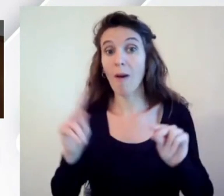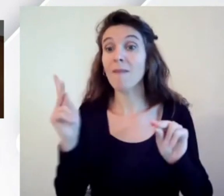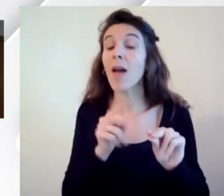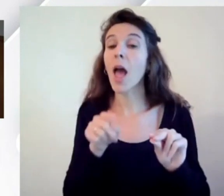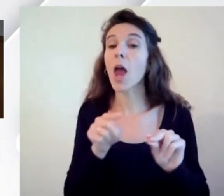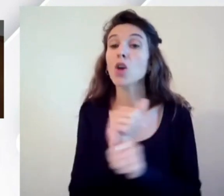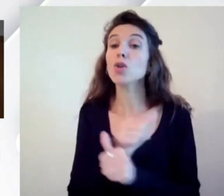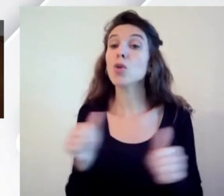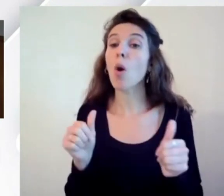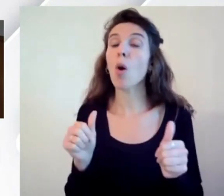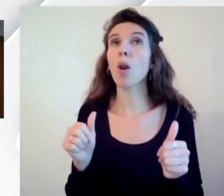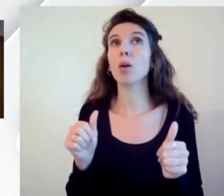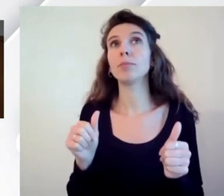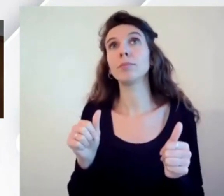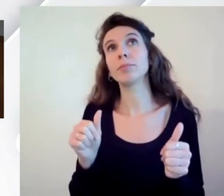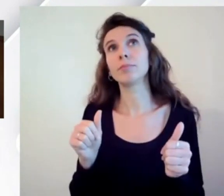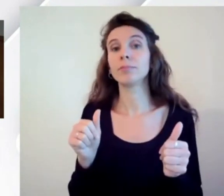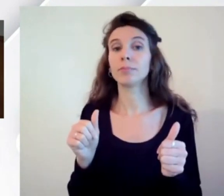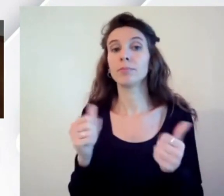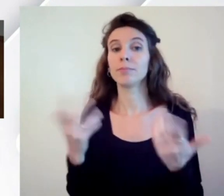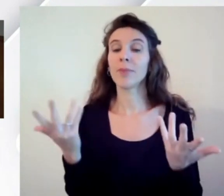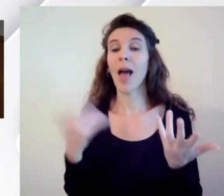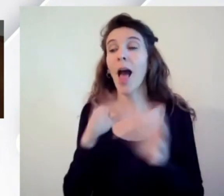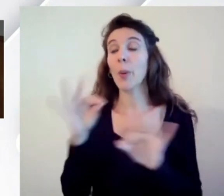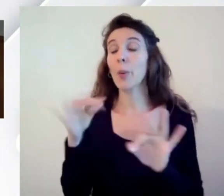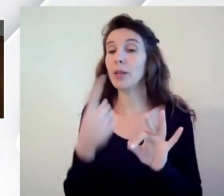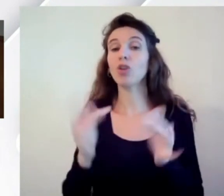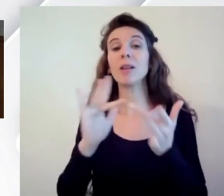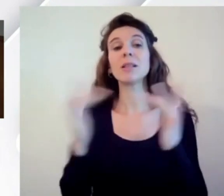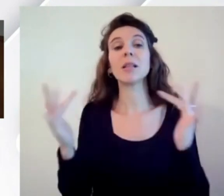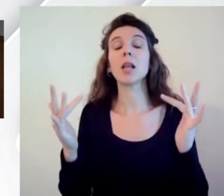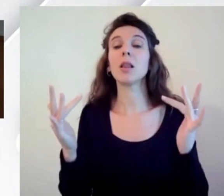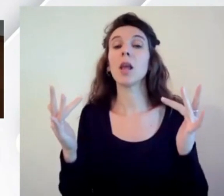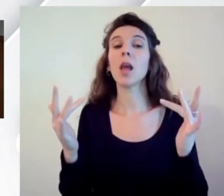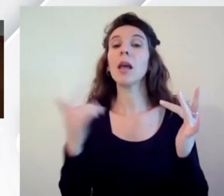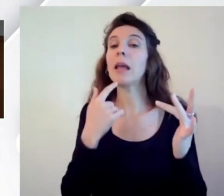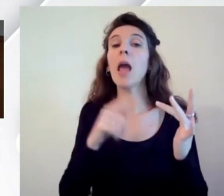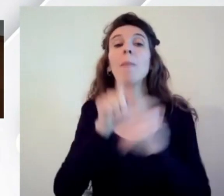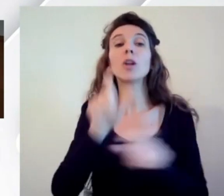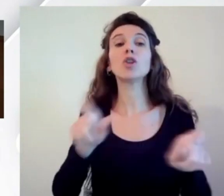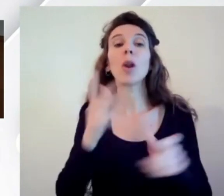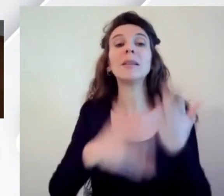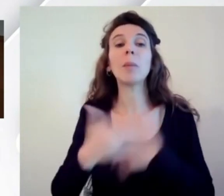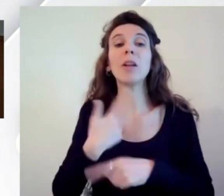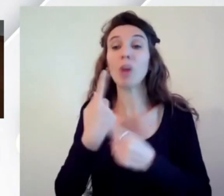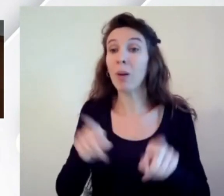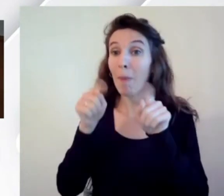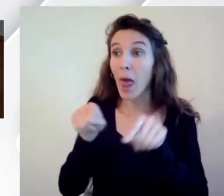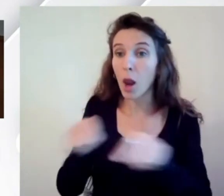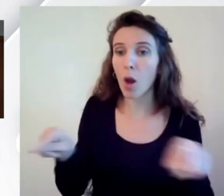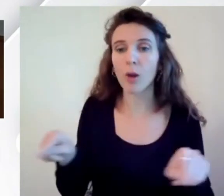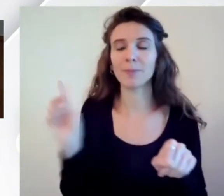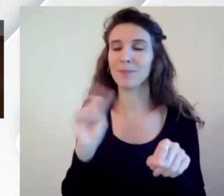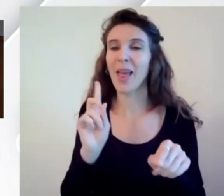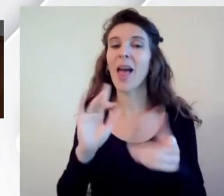realizzare i cosiddetti come dicono alcuni siti web per le persone con disabilità web accessibile